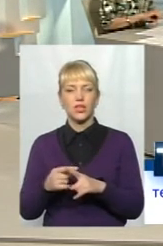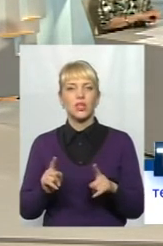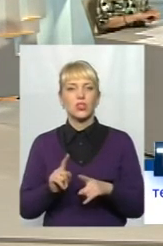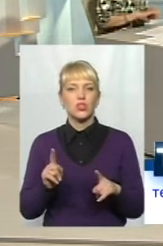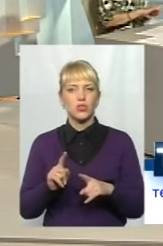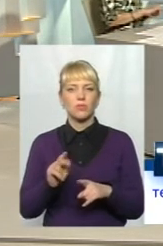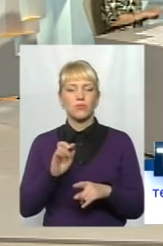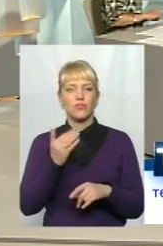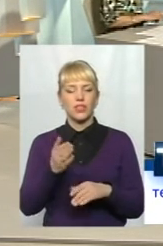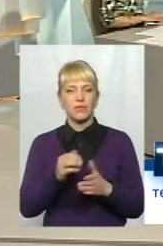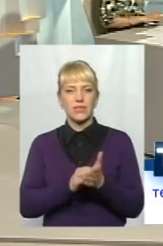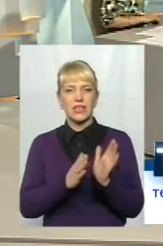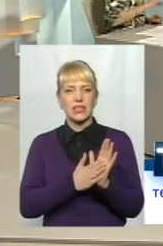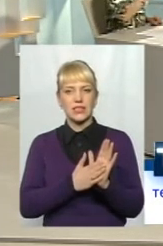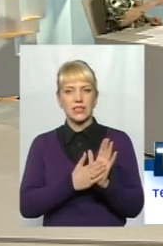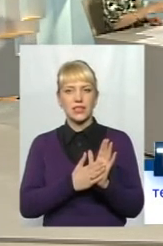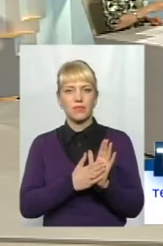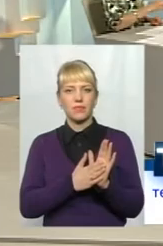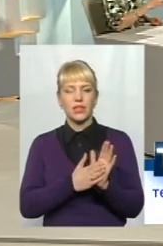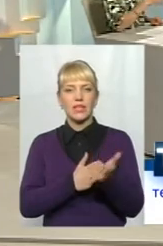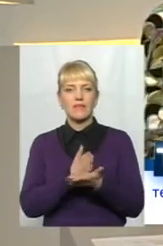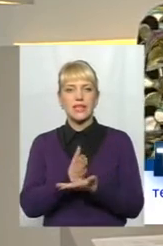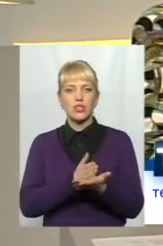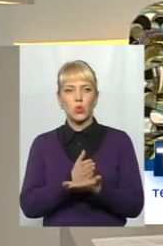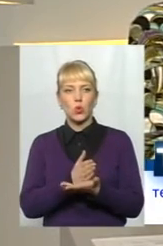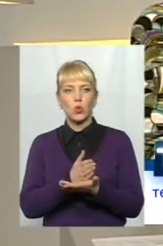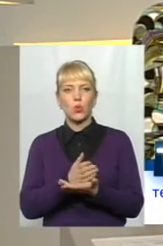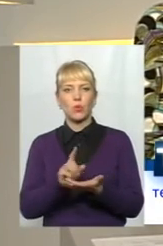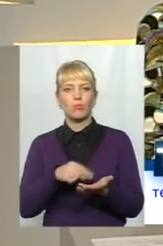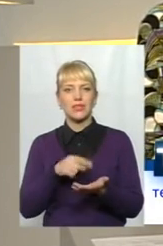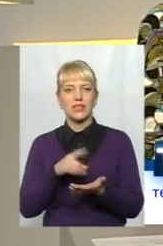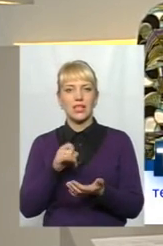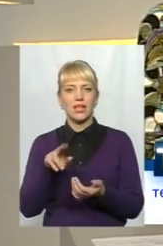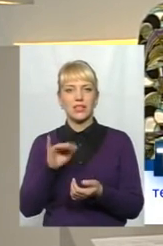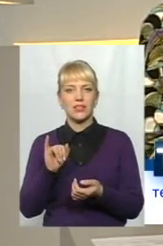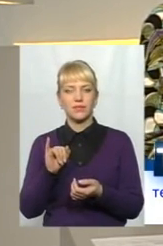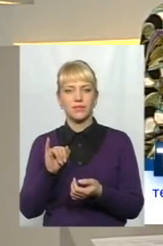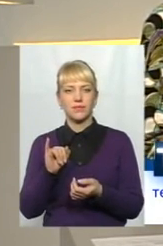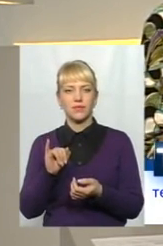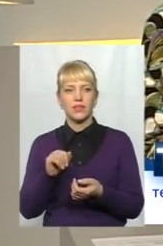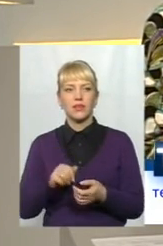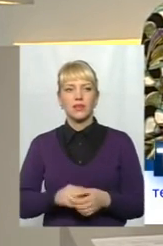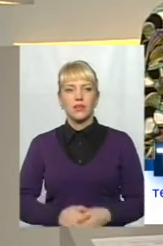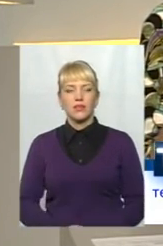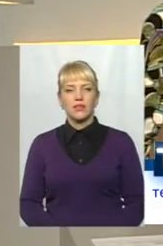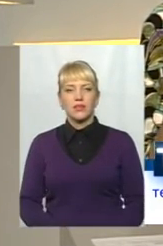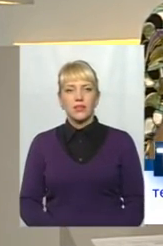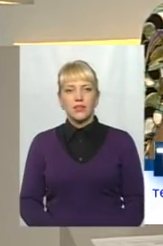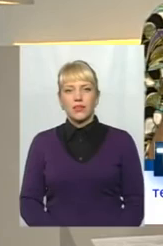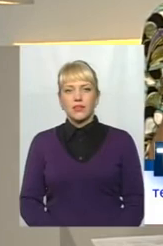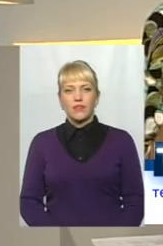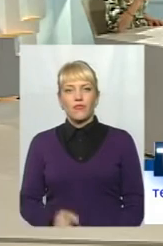б ви занесли все-таки в заслугу міській раді в тому